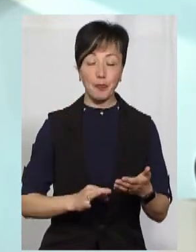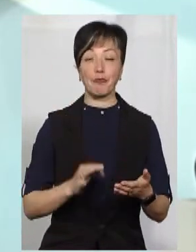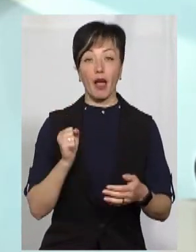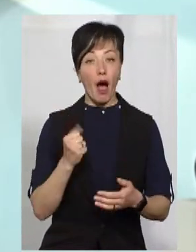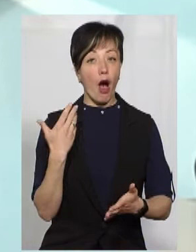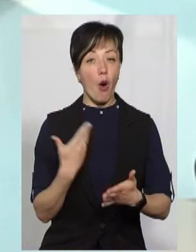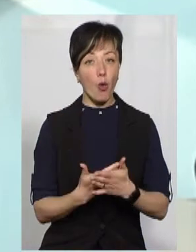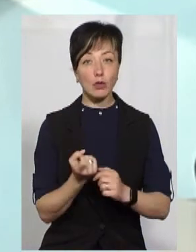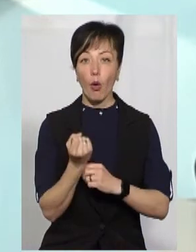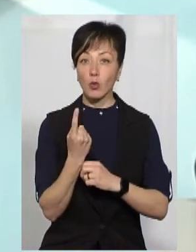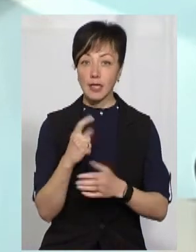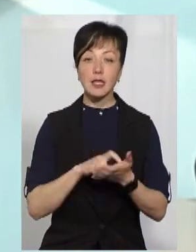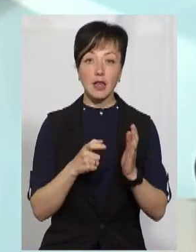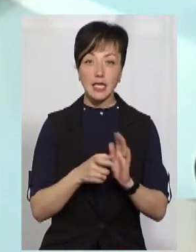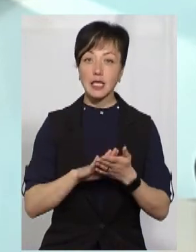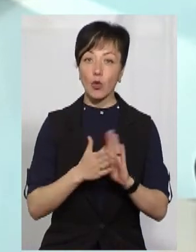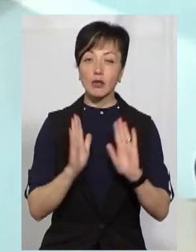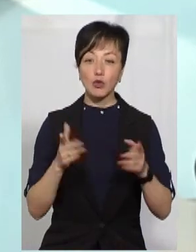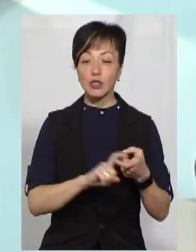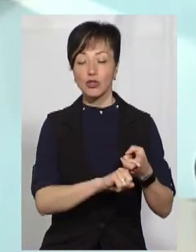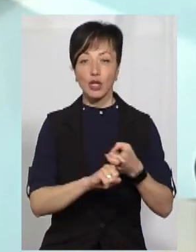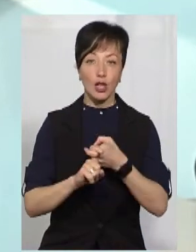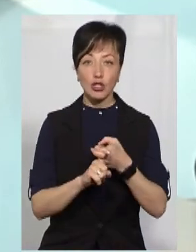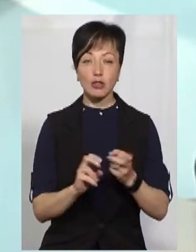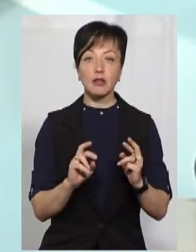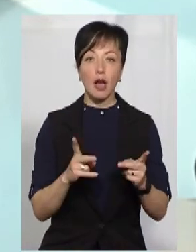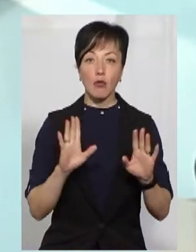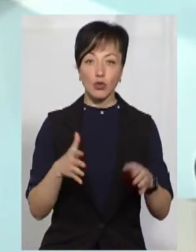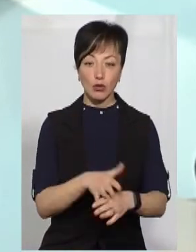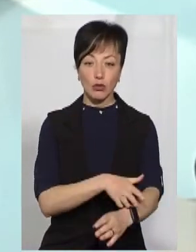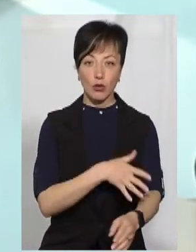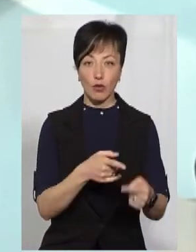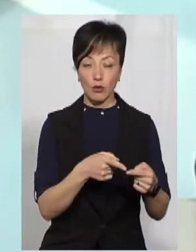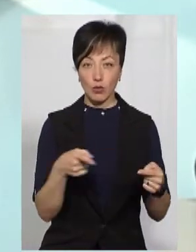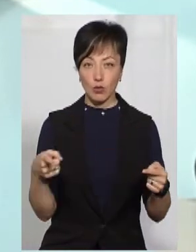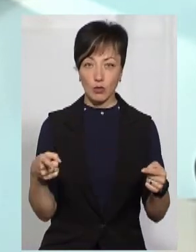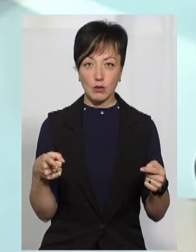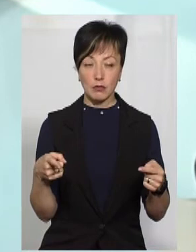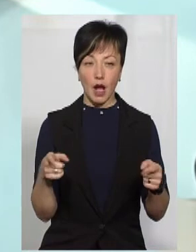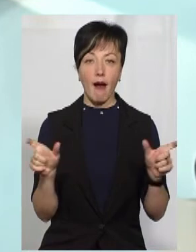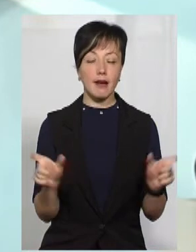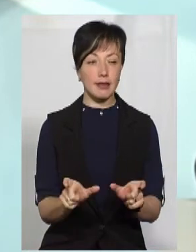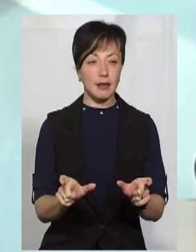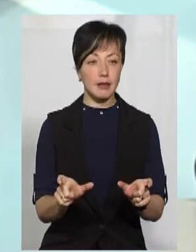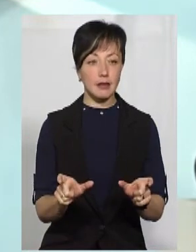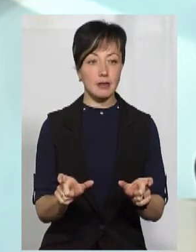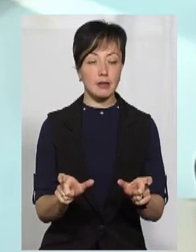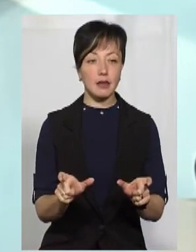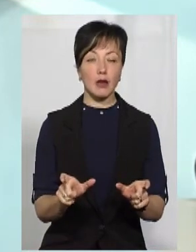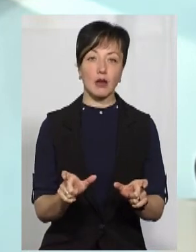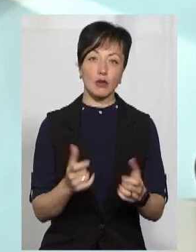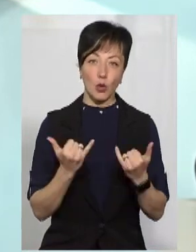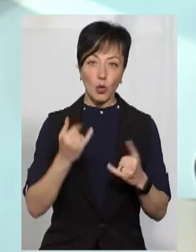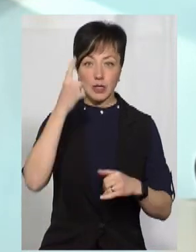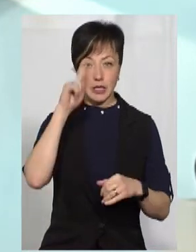стосовно 11-го класу ситуація буде залежати від того, наскільки триватиме карантин. По